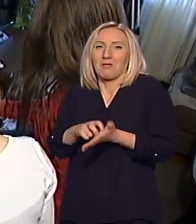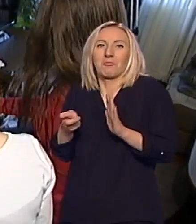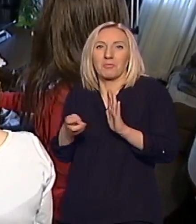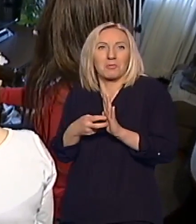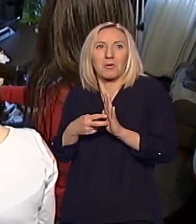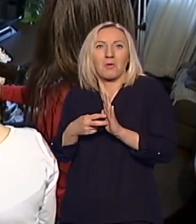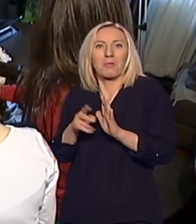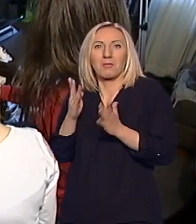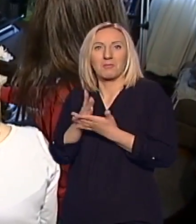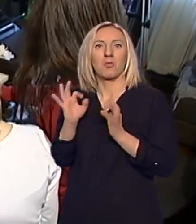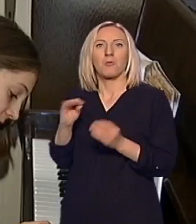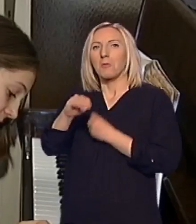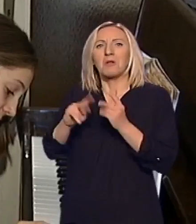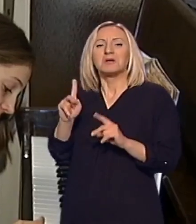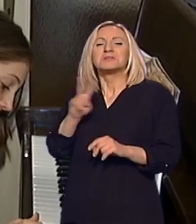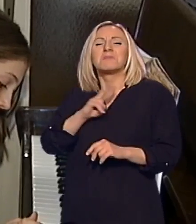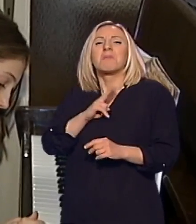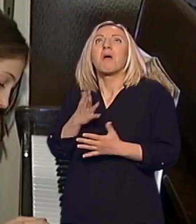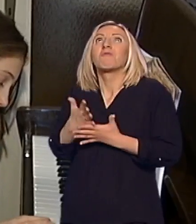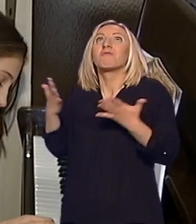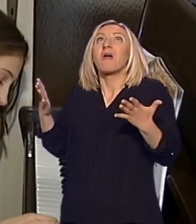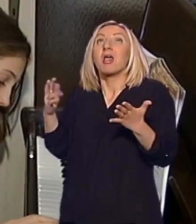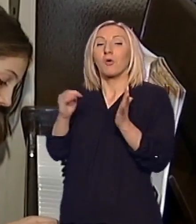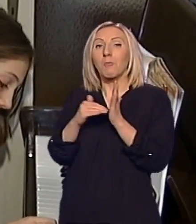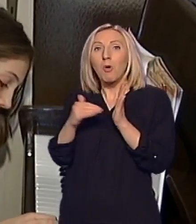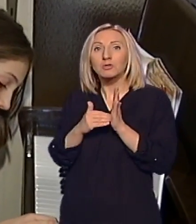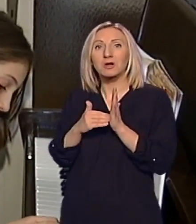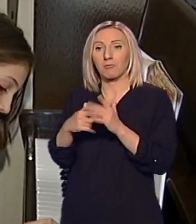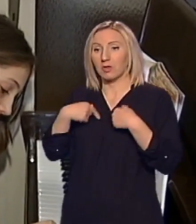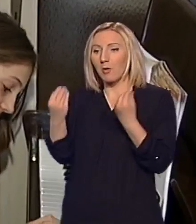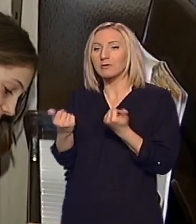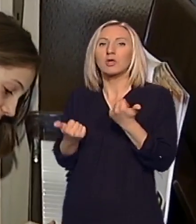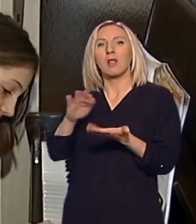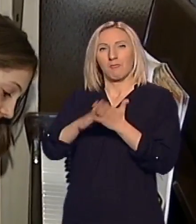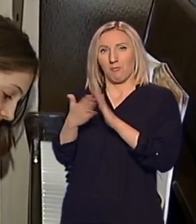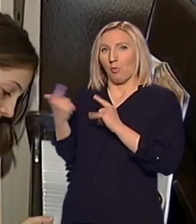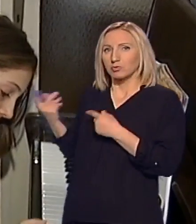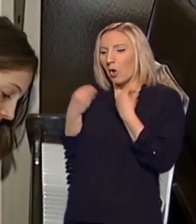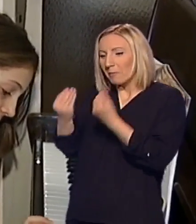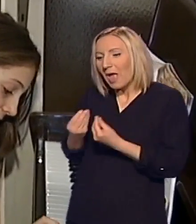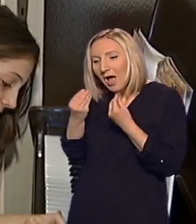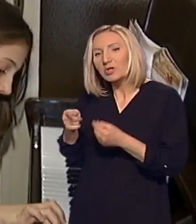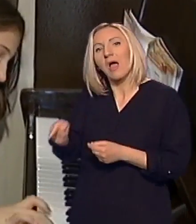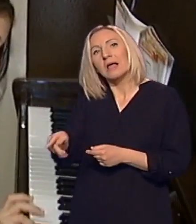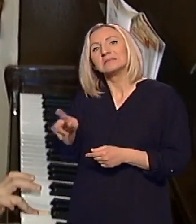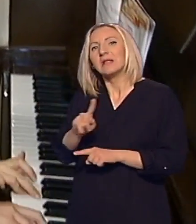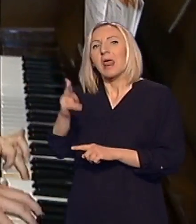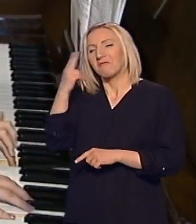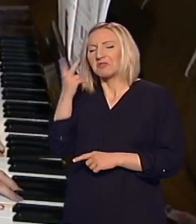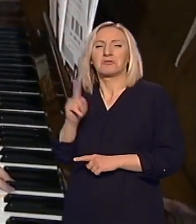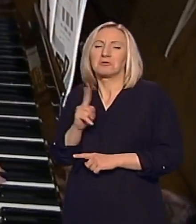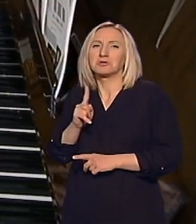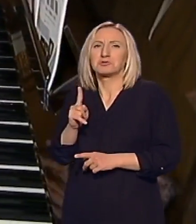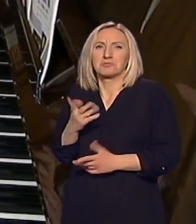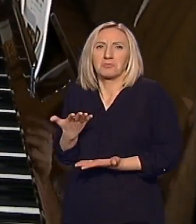neku veću potrebu da objašnjavamo, ni ja, ni suprug, da njena sestra ne vidi. Tako je rasla s tim problemom i